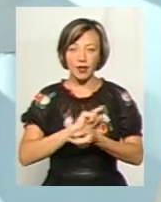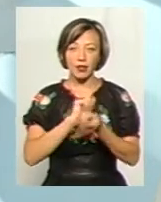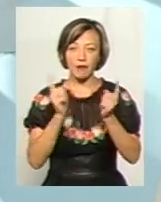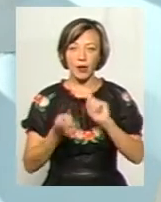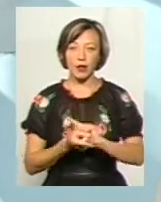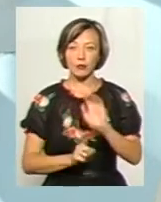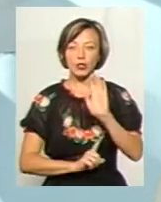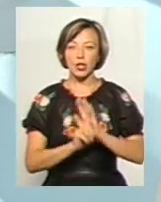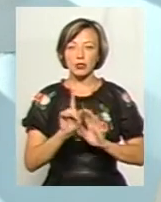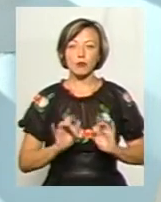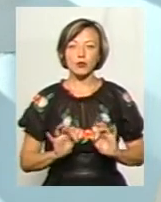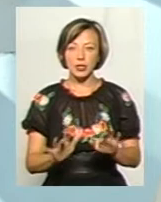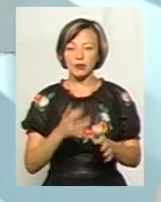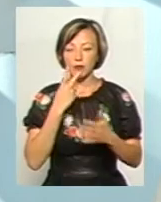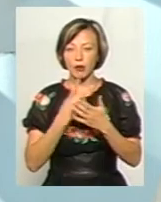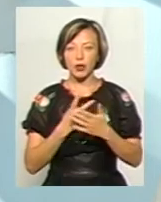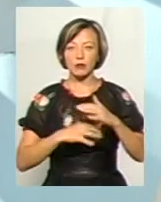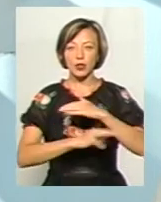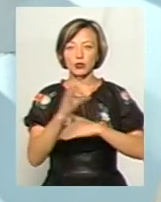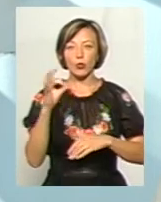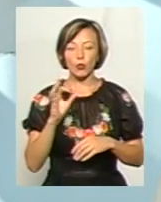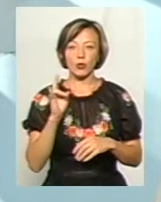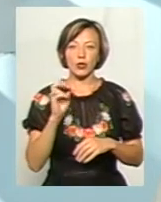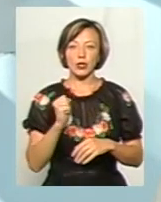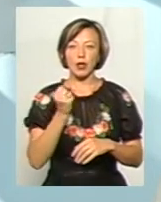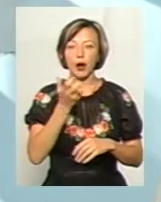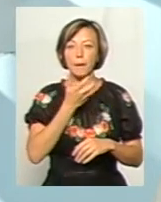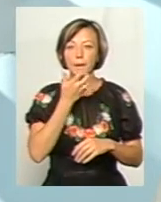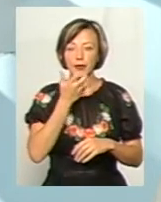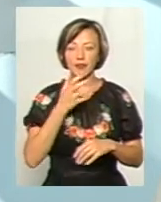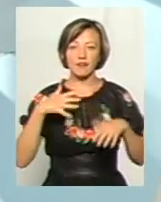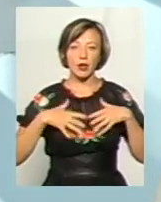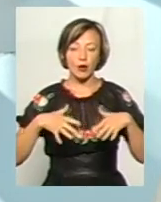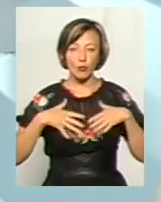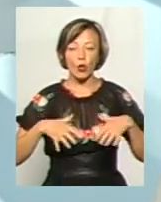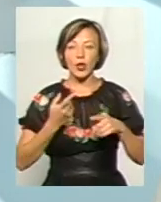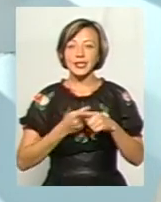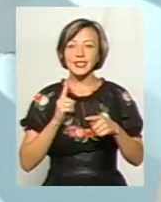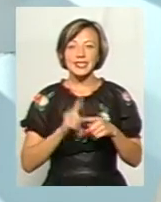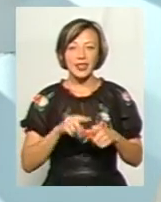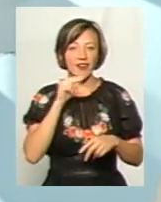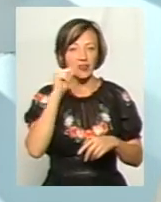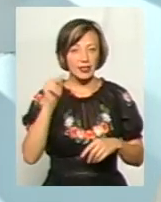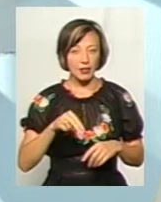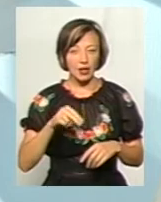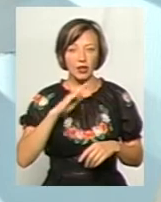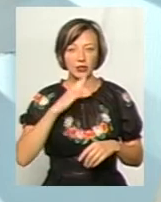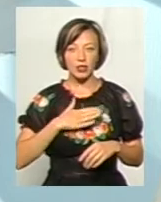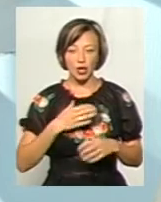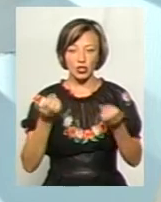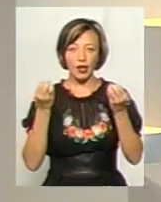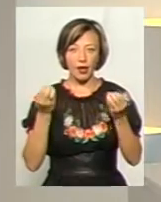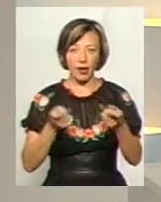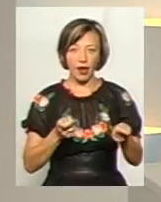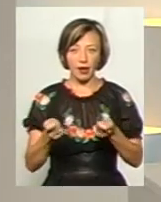почалися такі процеси, як ми бачимо зараз на Сході, на Півдні у Криму, то це вина саме наших еліт так